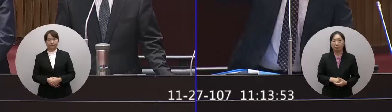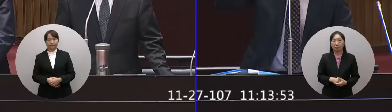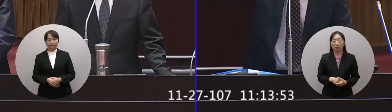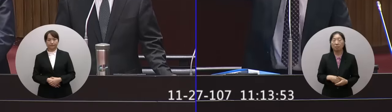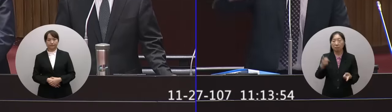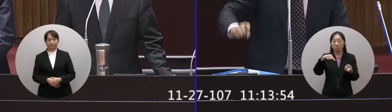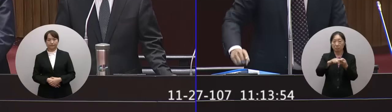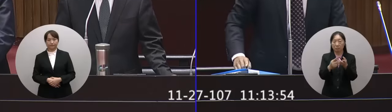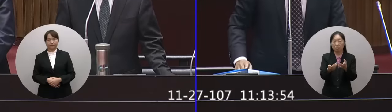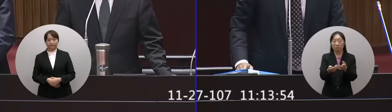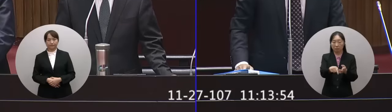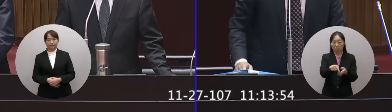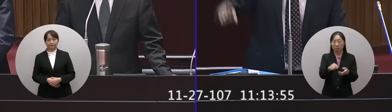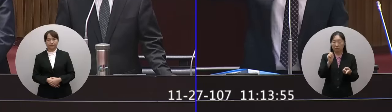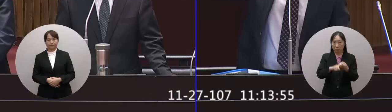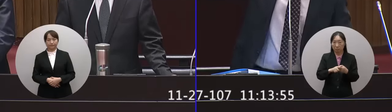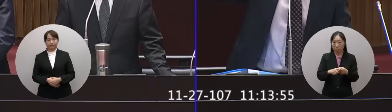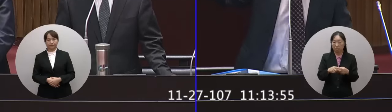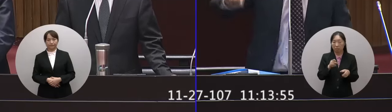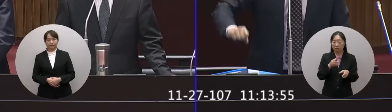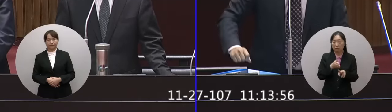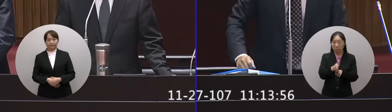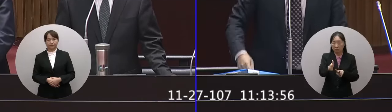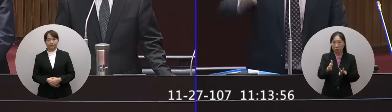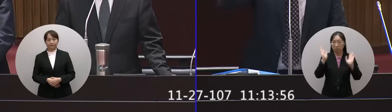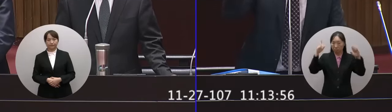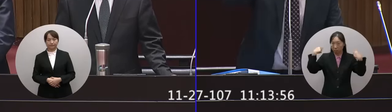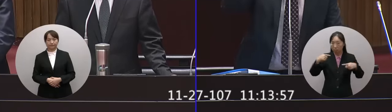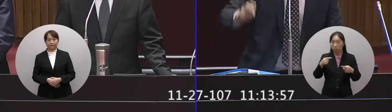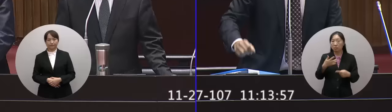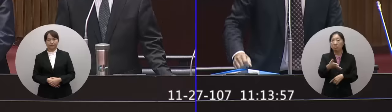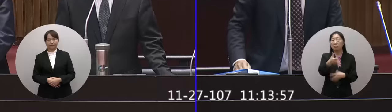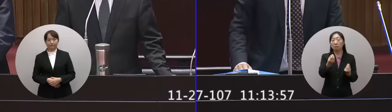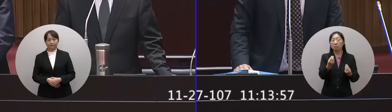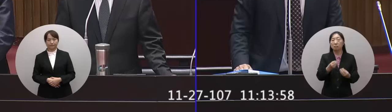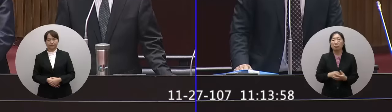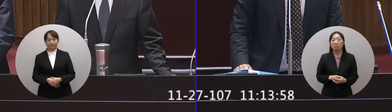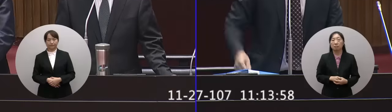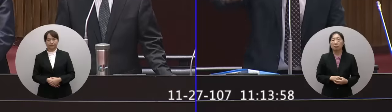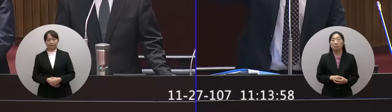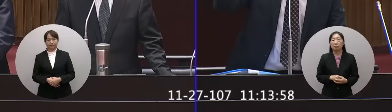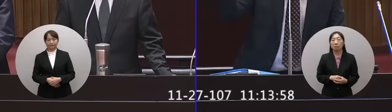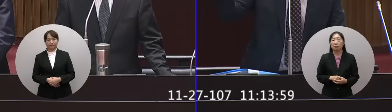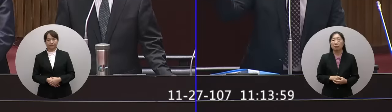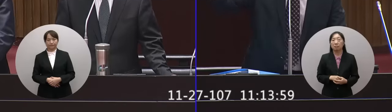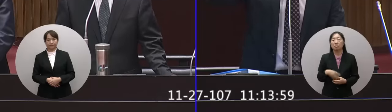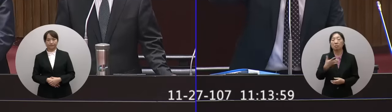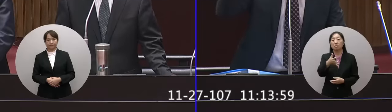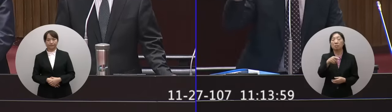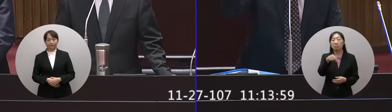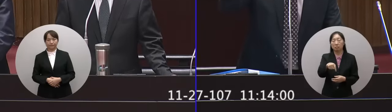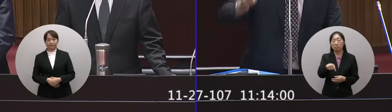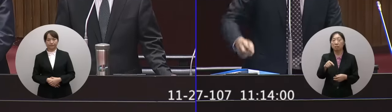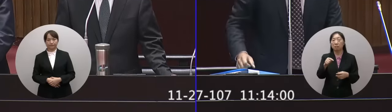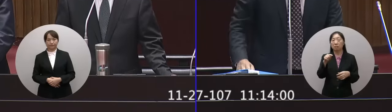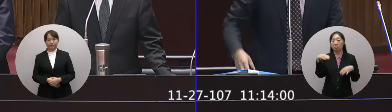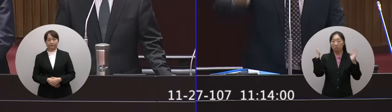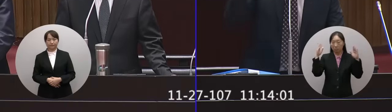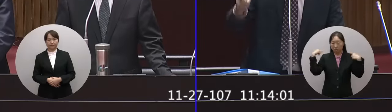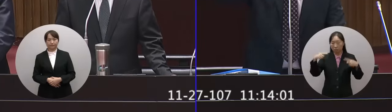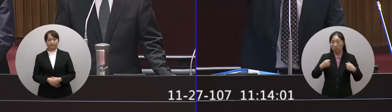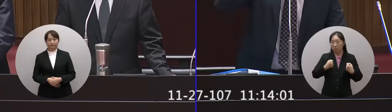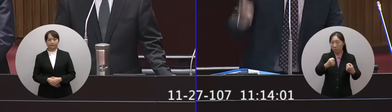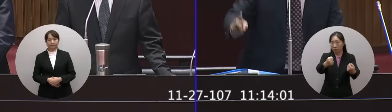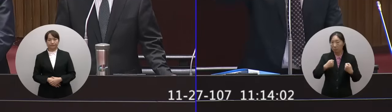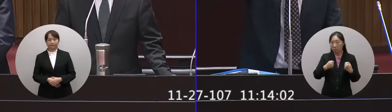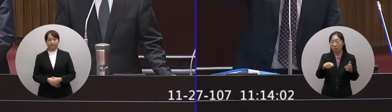應該要正常運作的沒有正常運作為什麼應該要正常運作沒有正常運作以